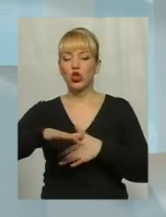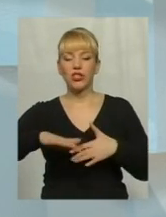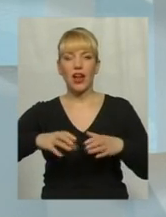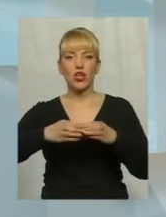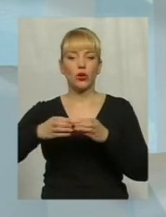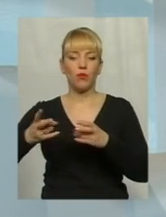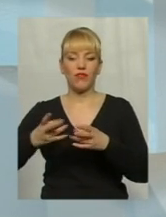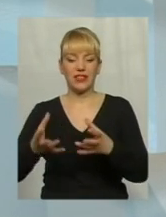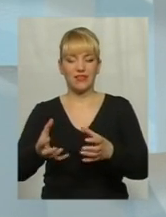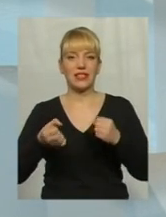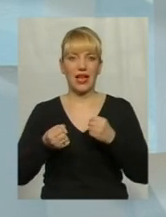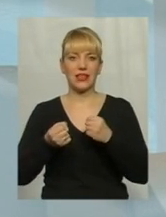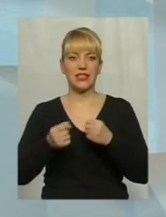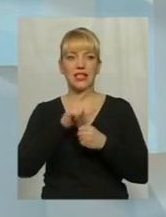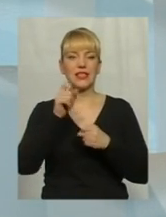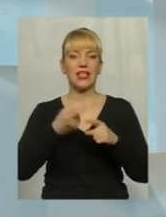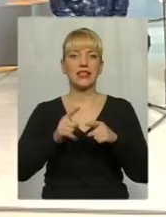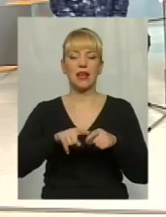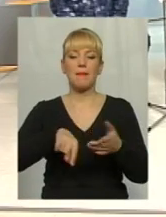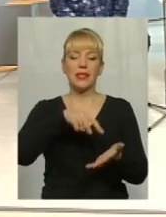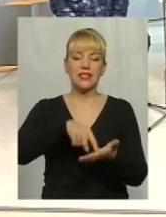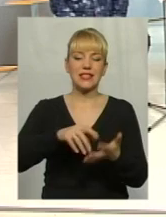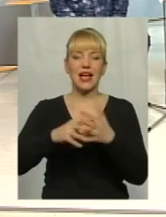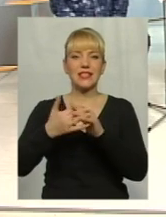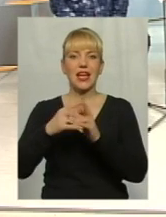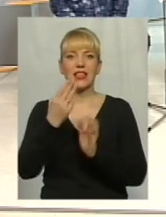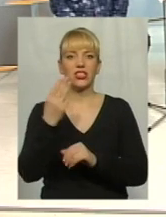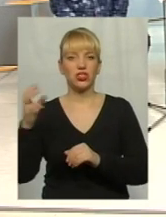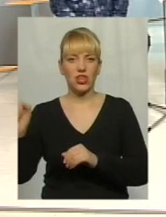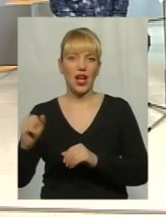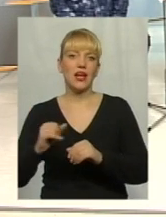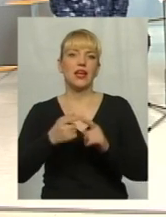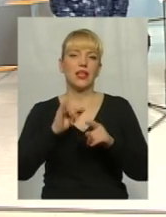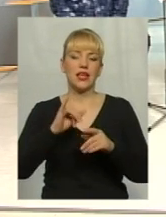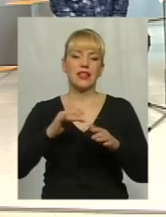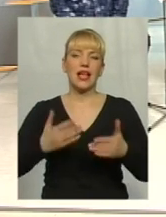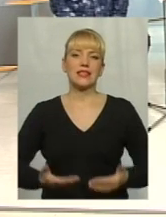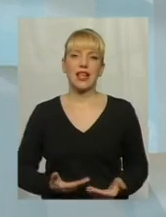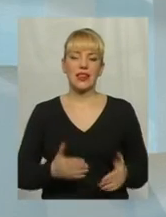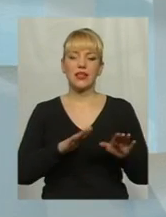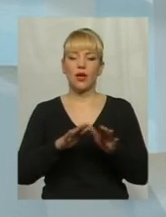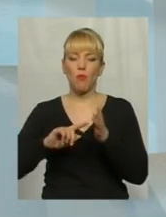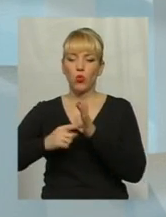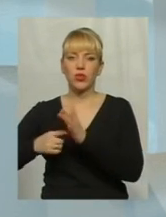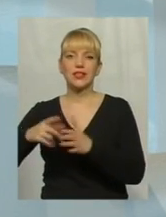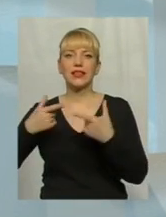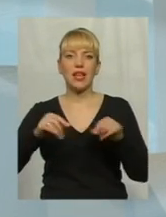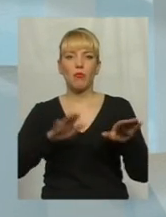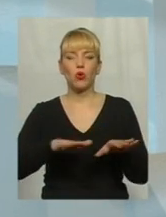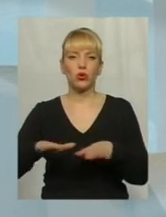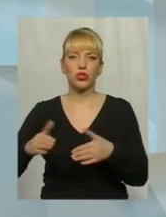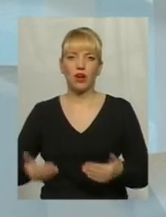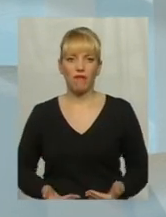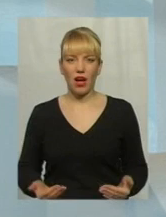взятися за ті міста, селища, населені пункти, де вони проживають, області в основному,